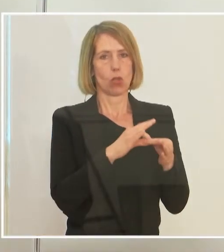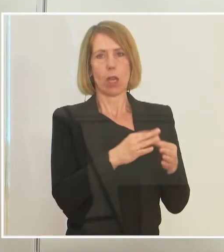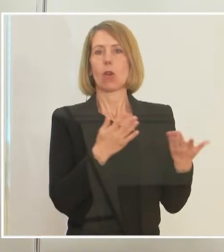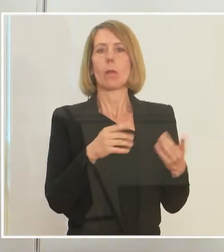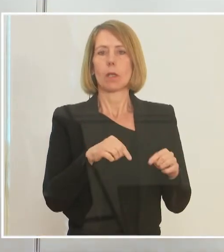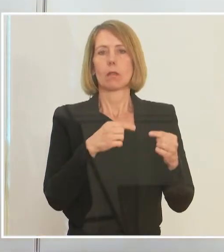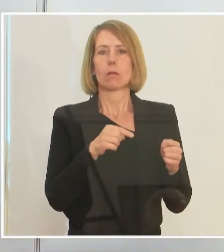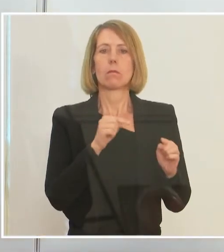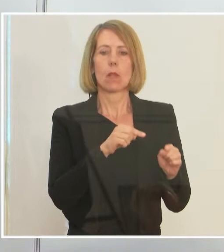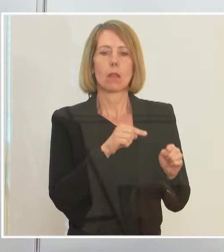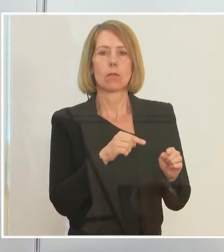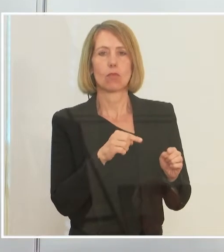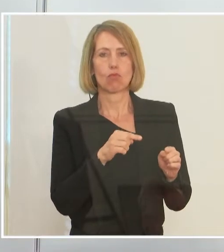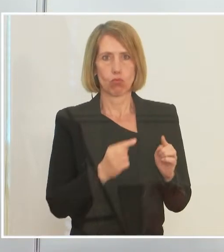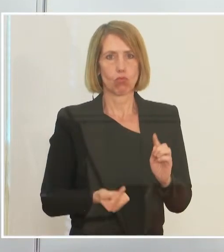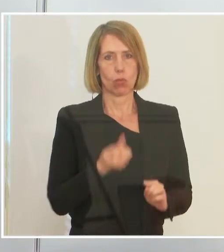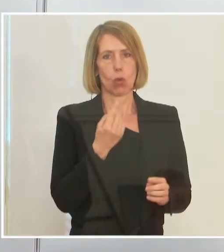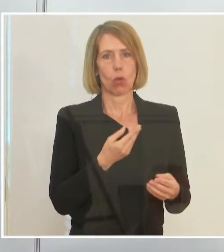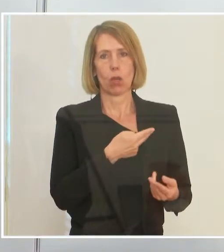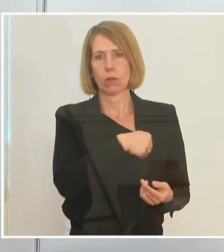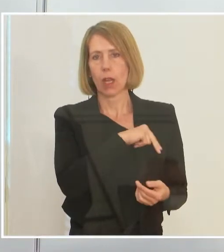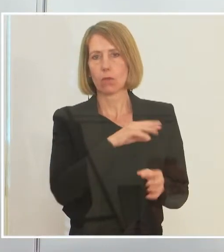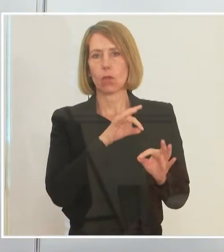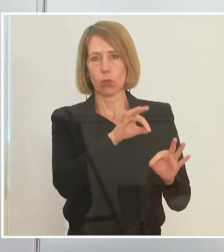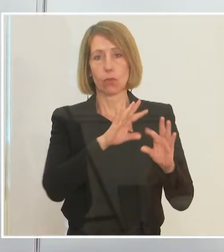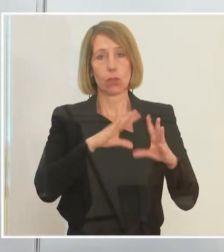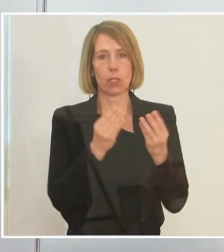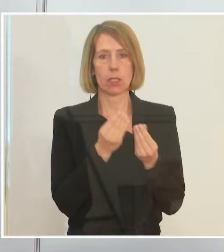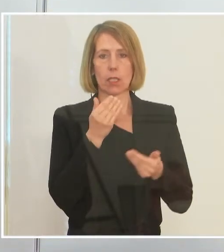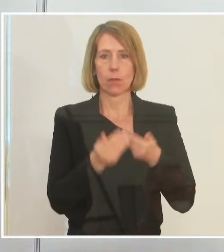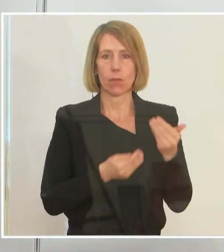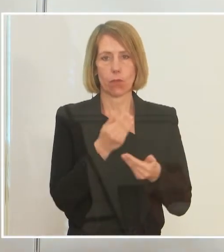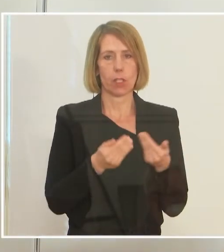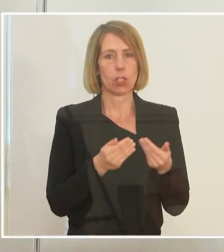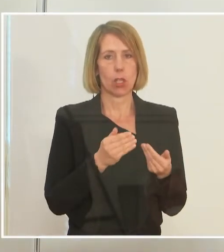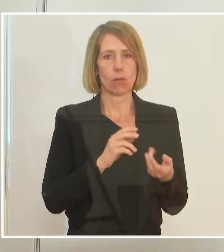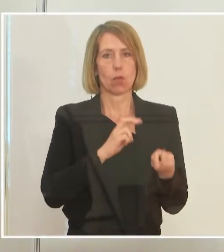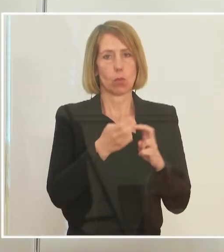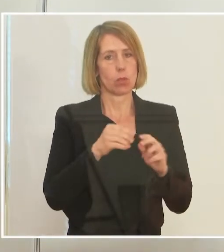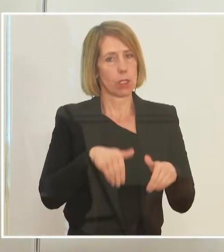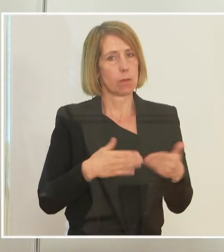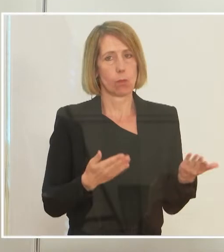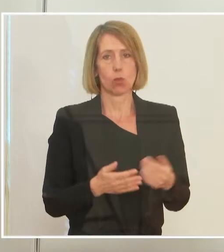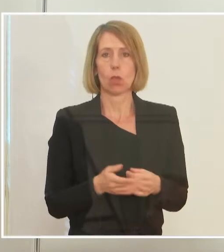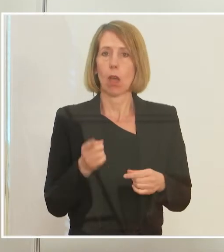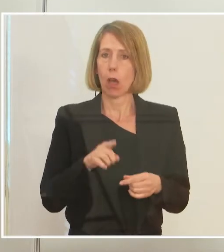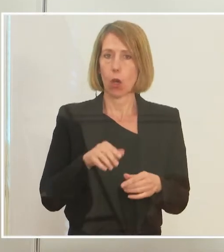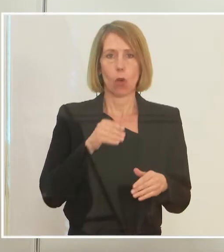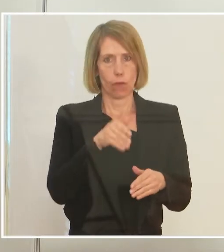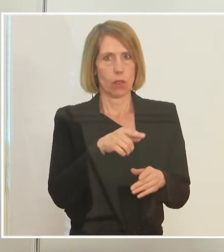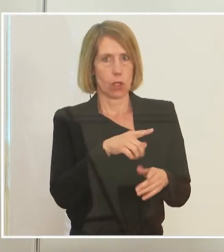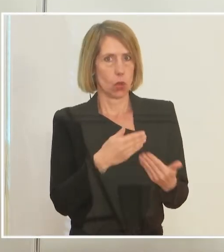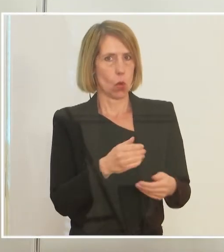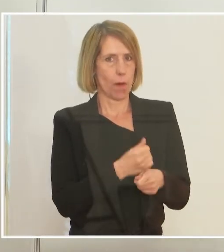die mit einem hohen Maß an Verantwortung für die Gesamtwirtschaft wahrzunehmen sein wird und wohl auch wahrgenommen